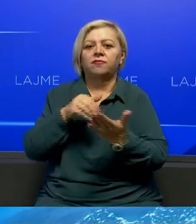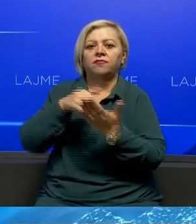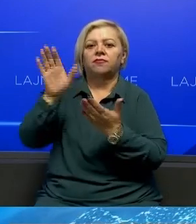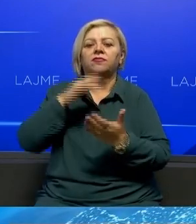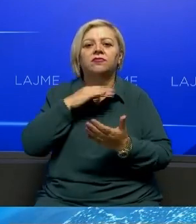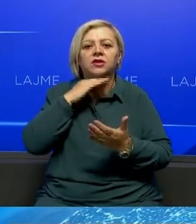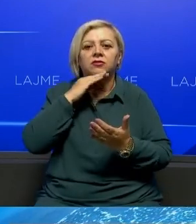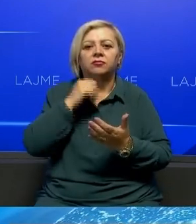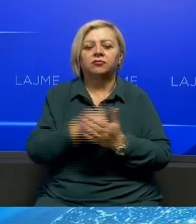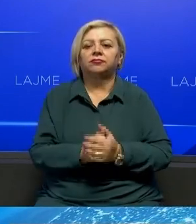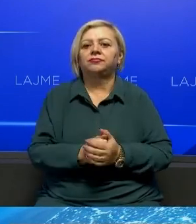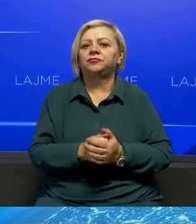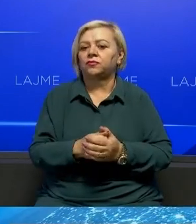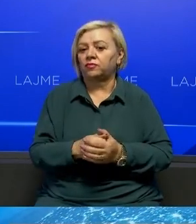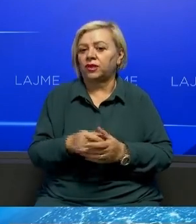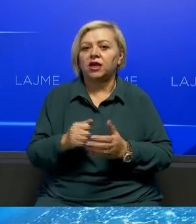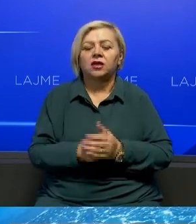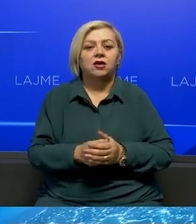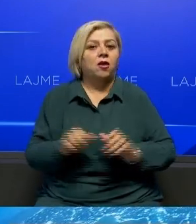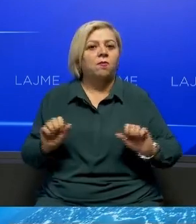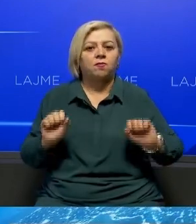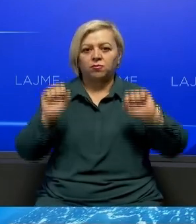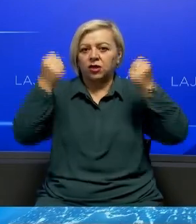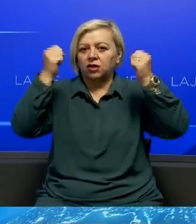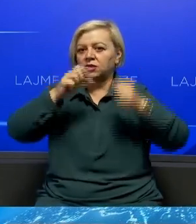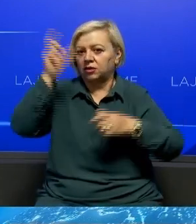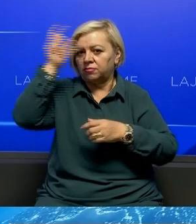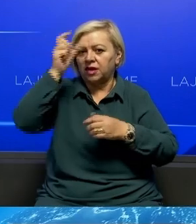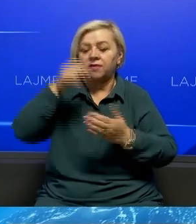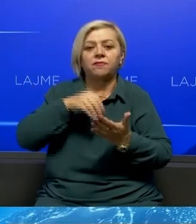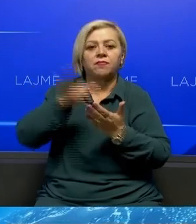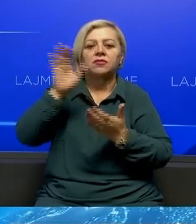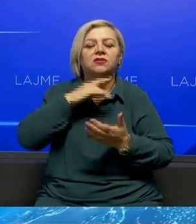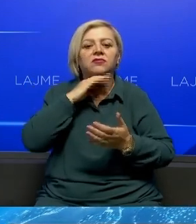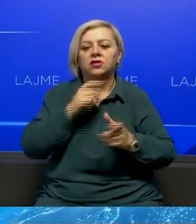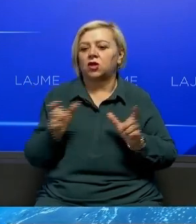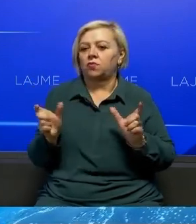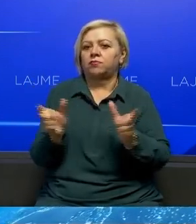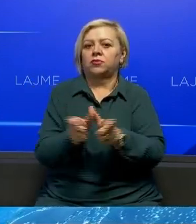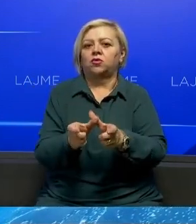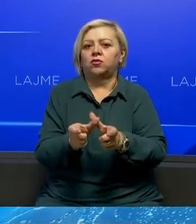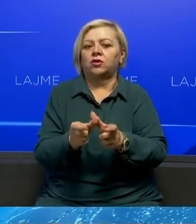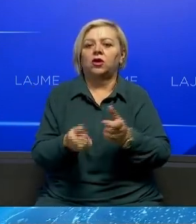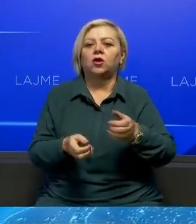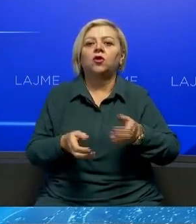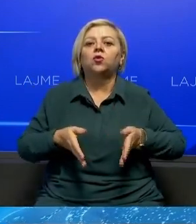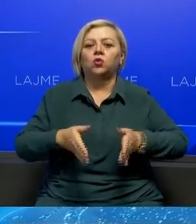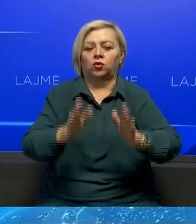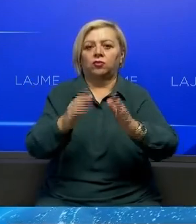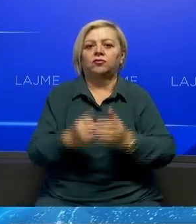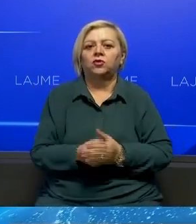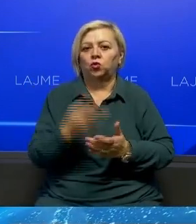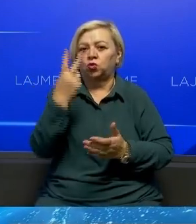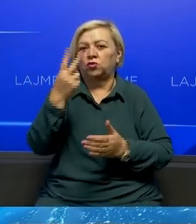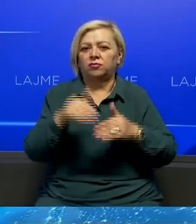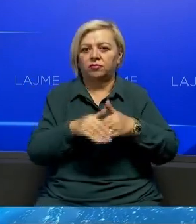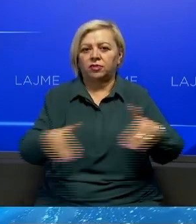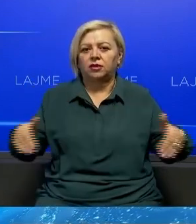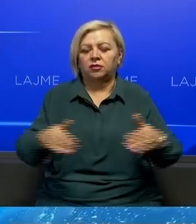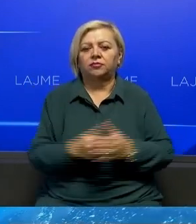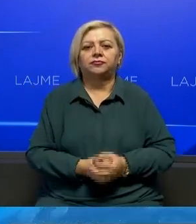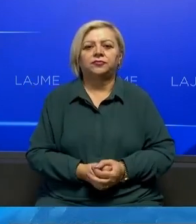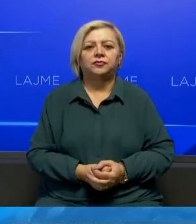Bërnjak dhe Jarinj. Në shenë proteste, Serbët e Veriut kanë blokuar rrugën që shpje në këtë dy pika kufitare.